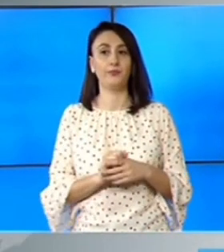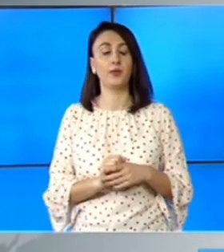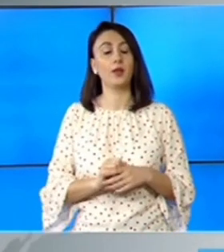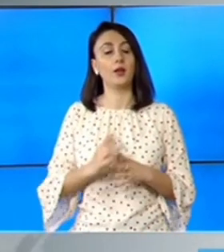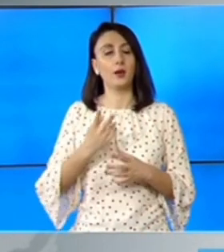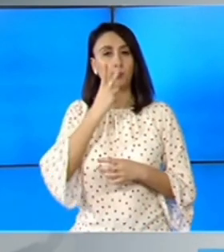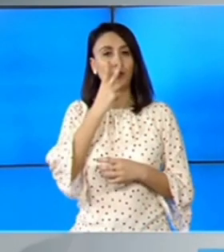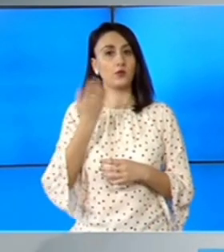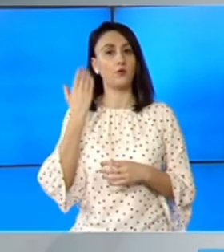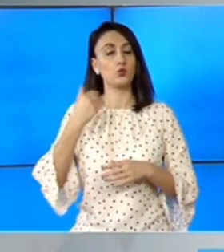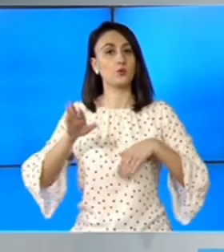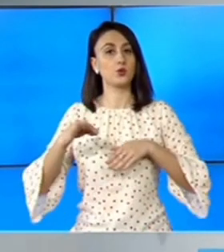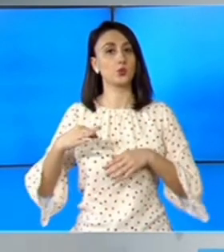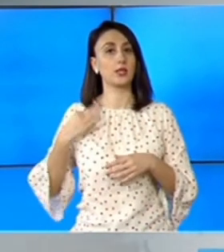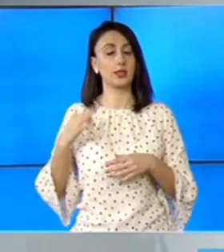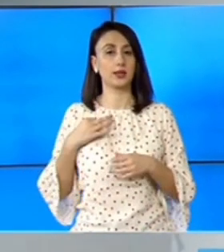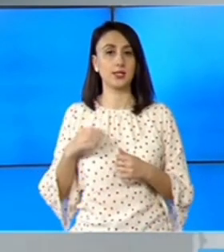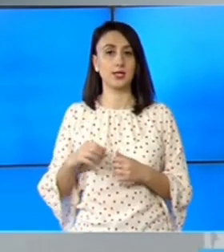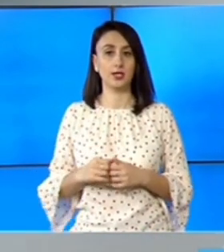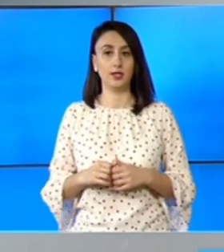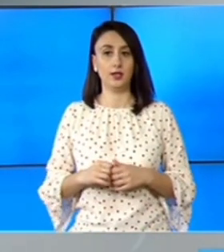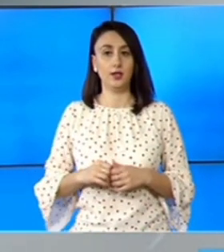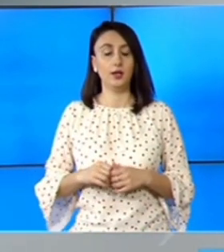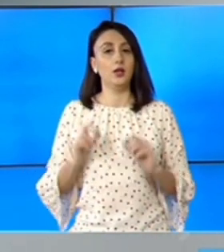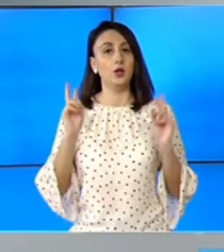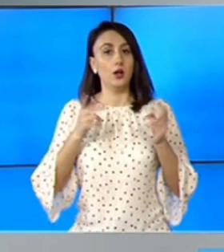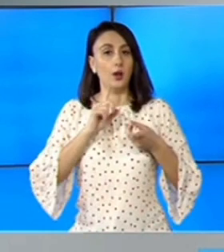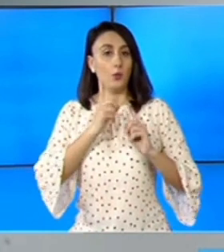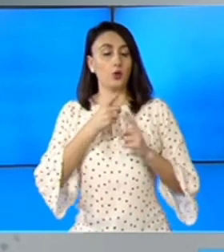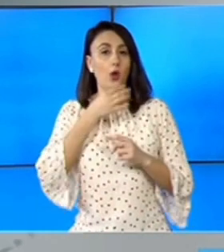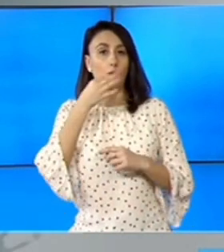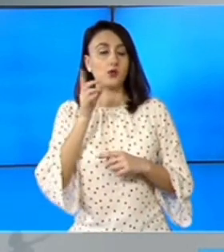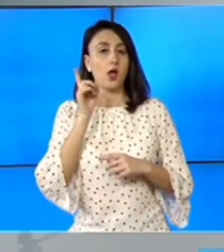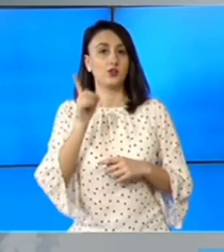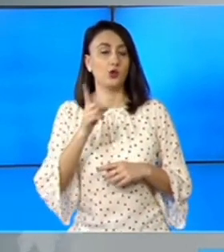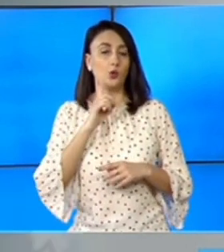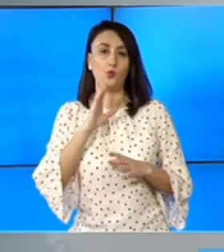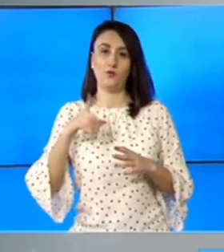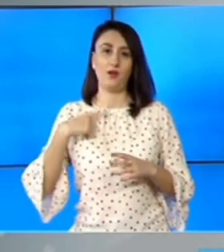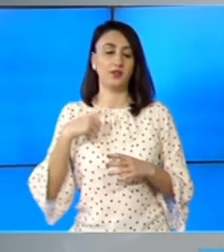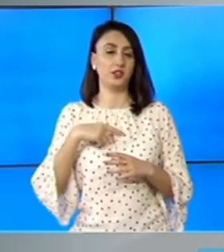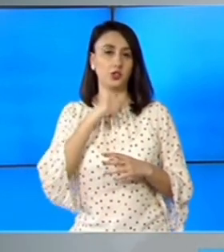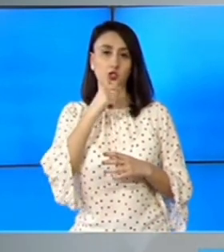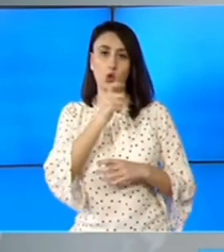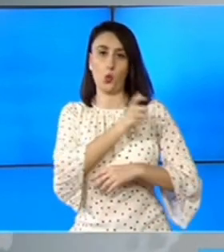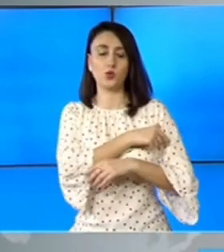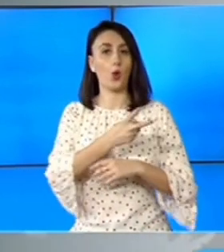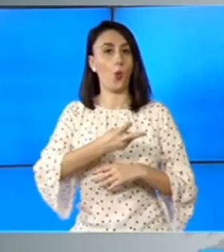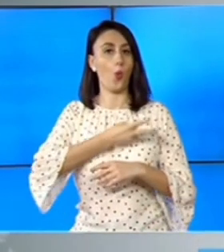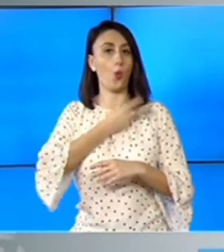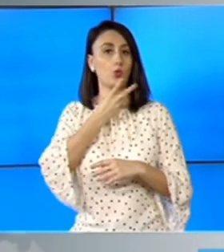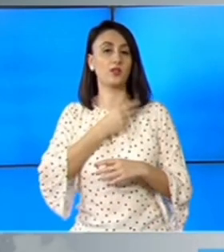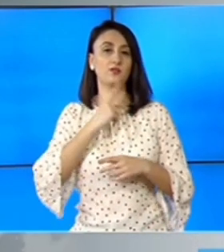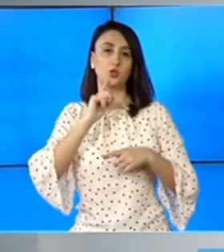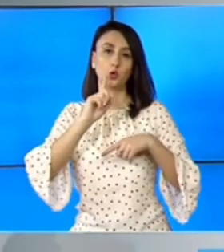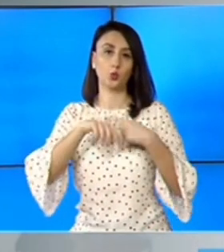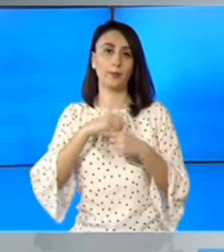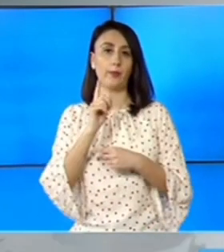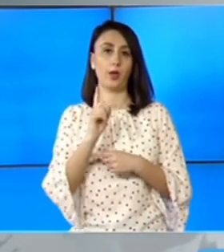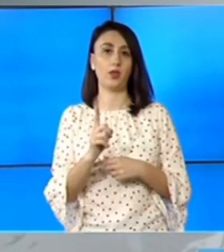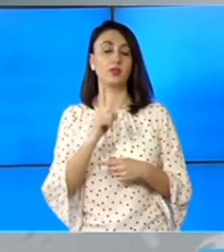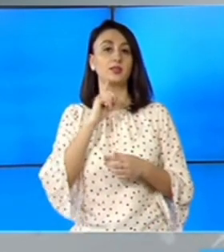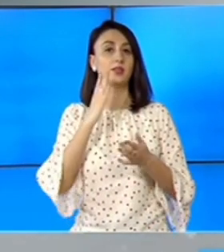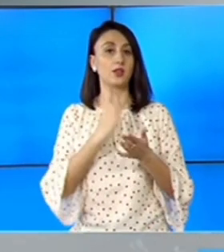privește pe fostul ministru al Sănătății Vlad Voiculescu, surse politice spun că acesta nu va fi nici consilier onorific al succesorului său.